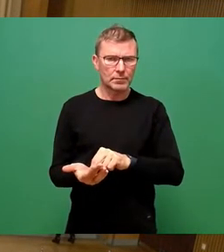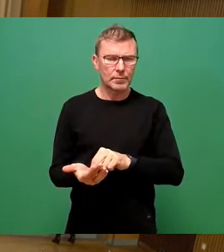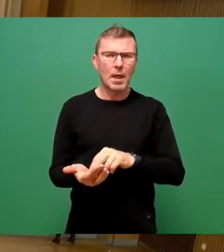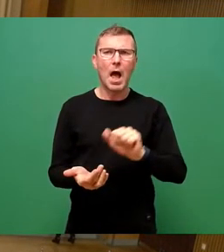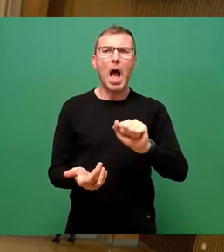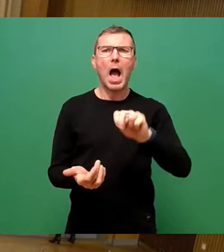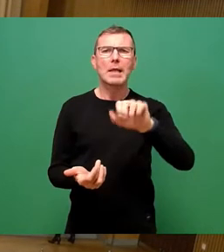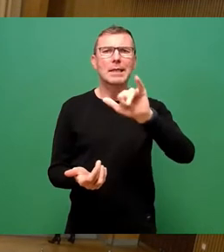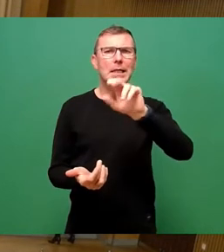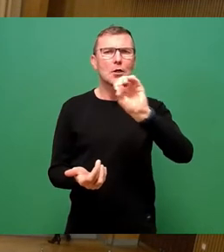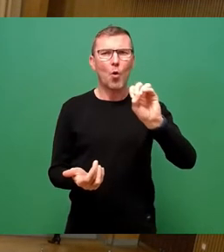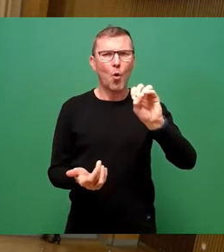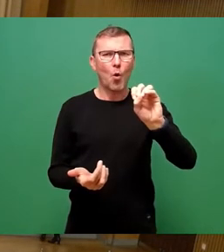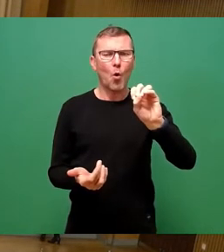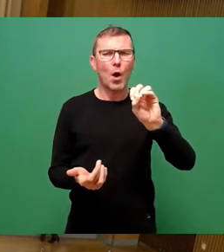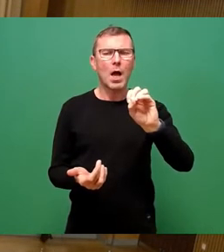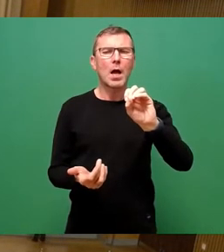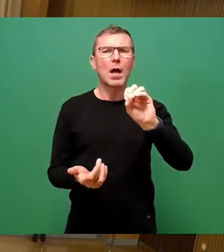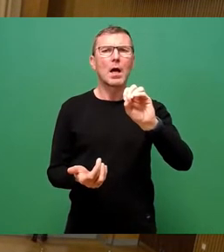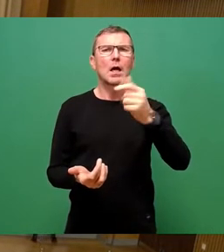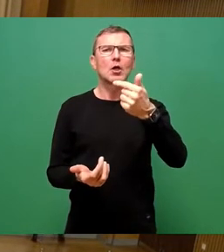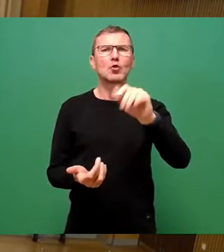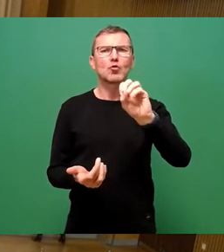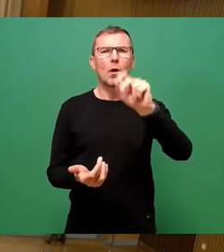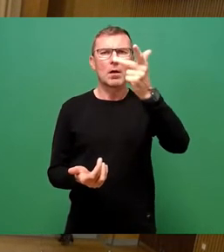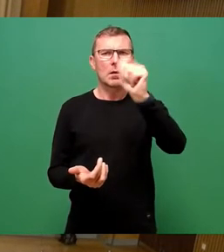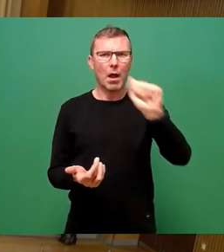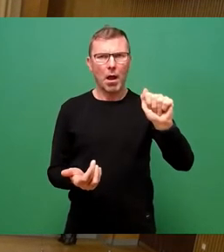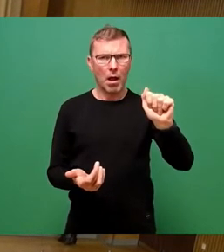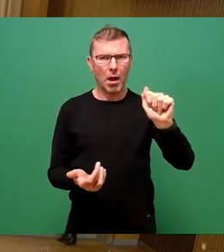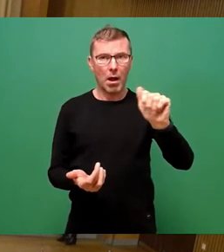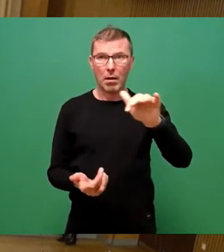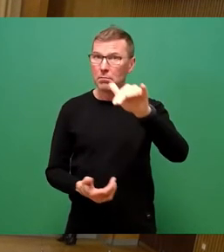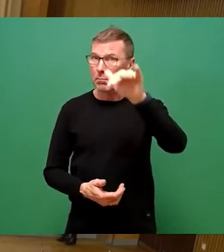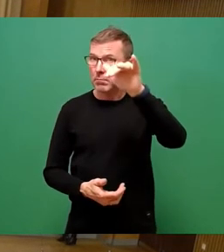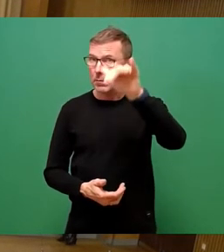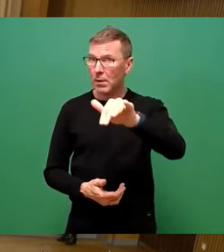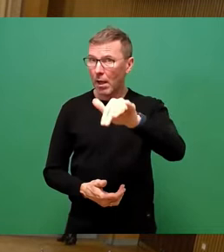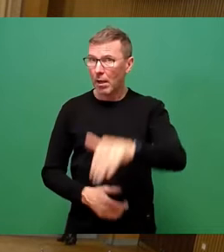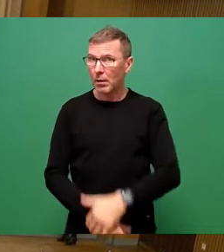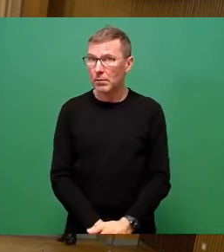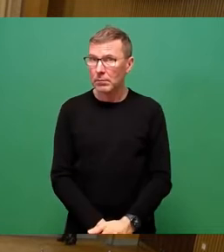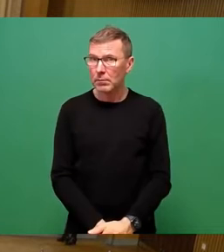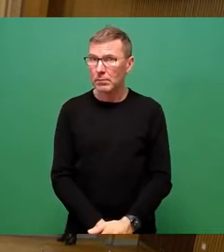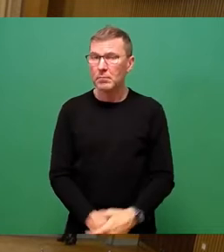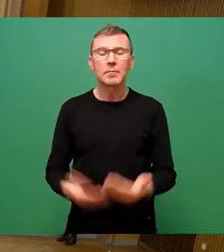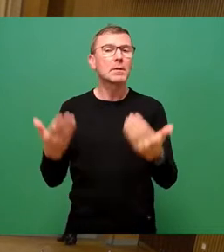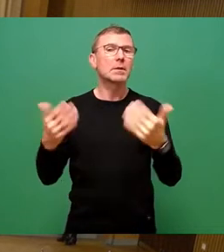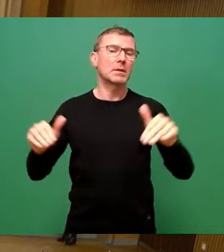Tschonka ist nicht da.